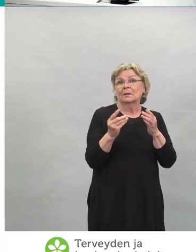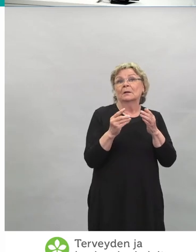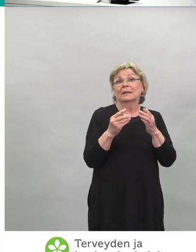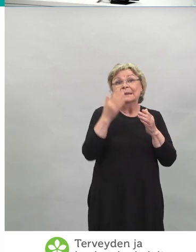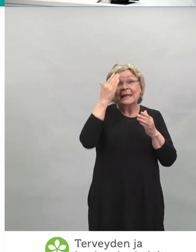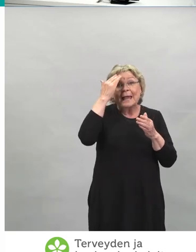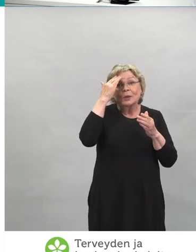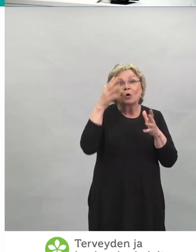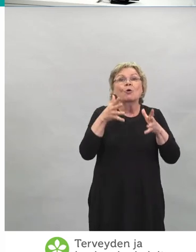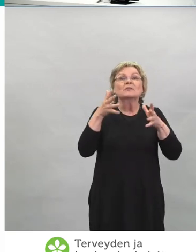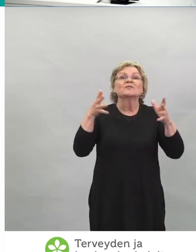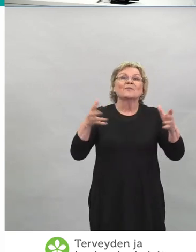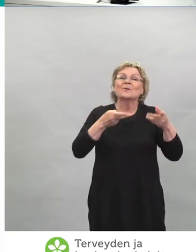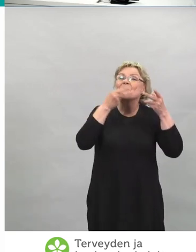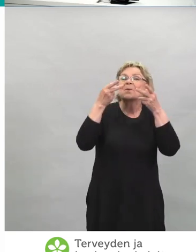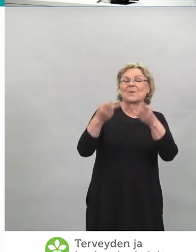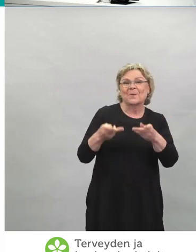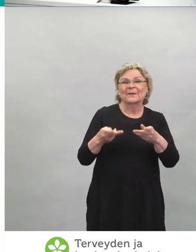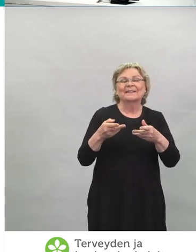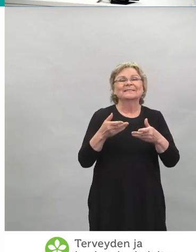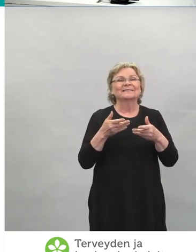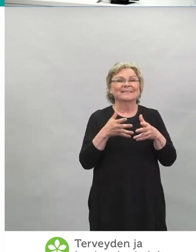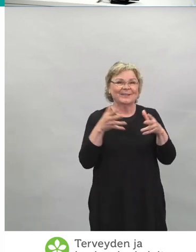ajan. Kiitoksia.